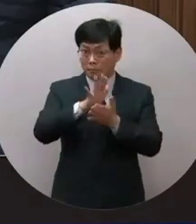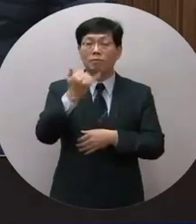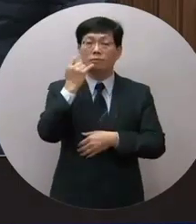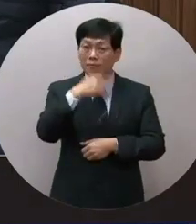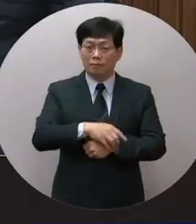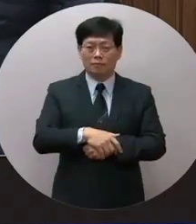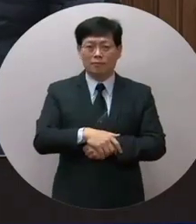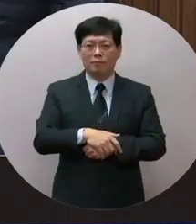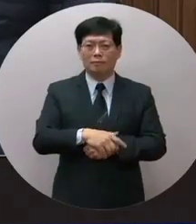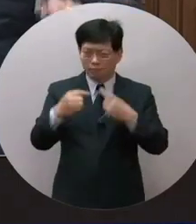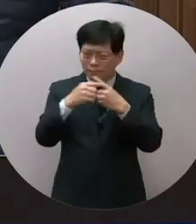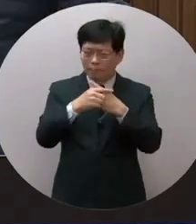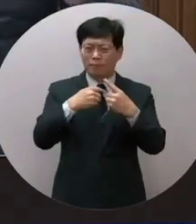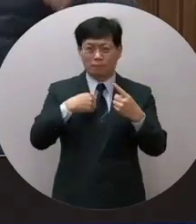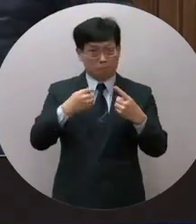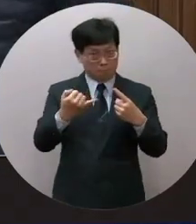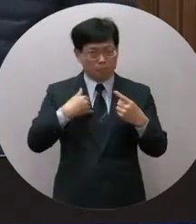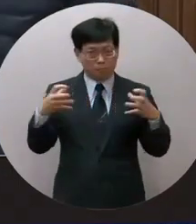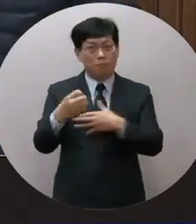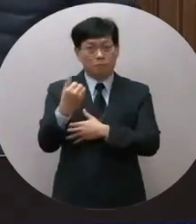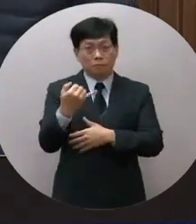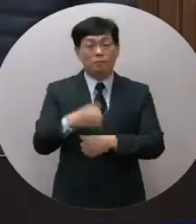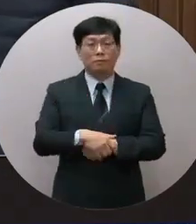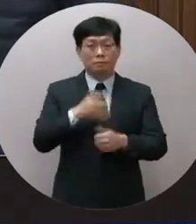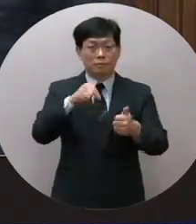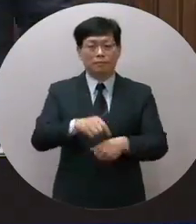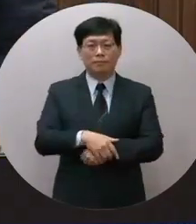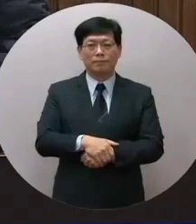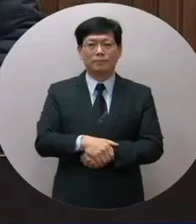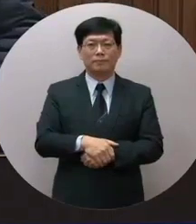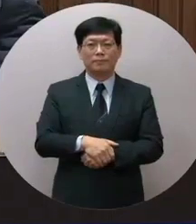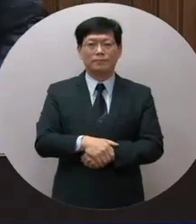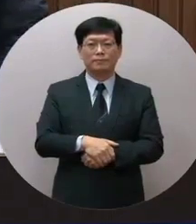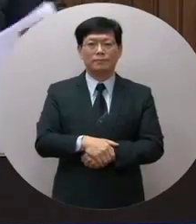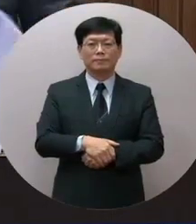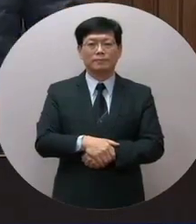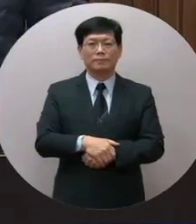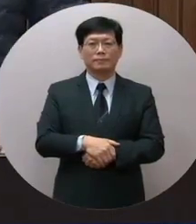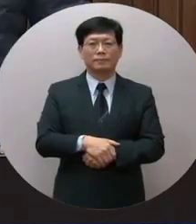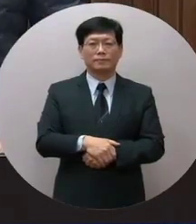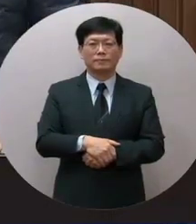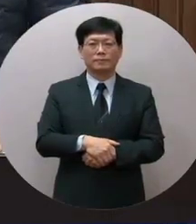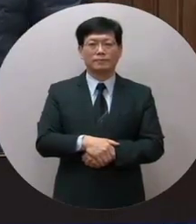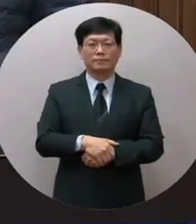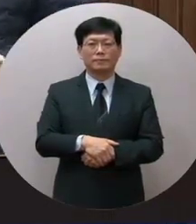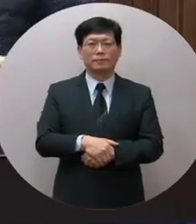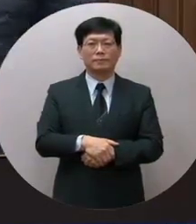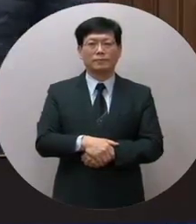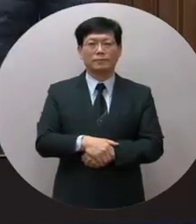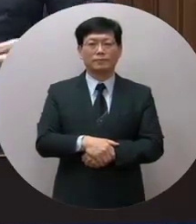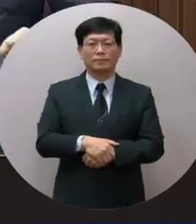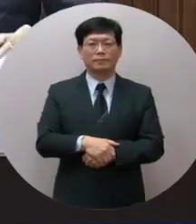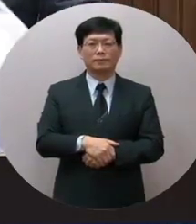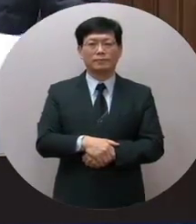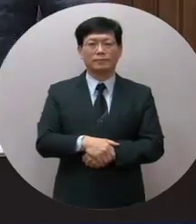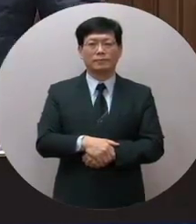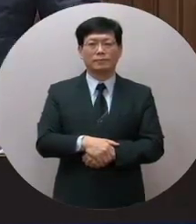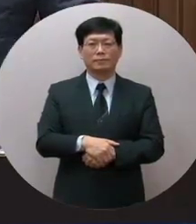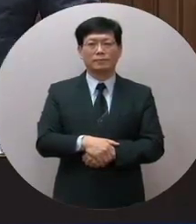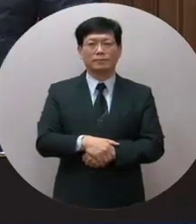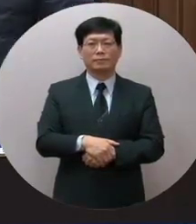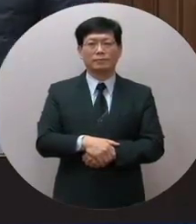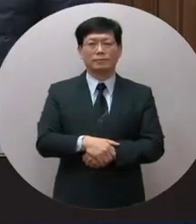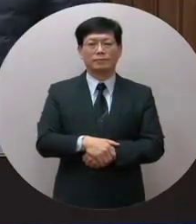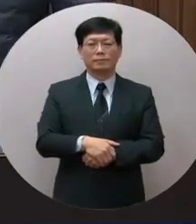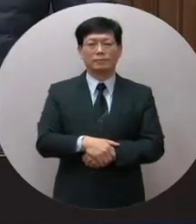能不能好好的研究可行的話一起來努力我就要請教這問題好謝謝委員指教剛才委員講拼經濟朝野一起來努力我非常